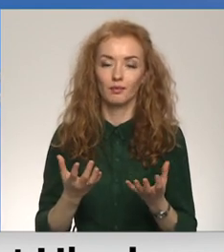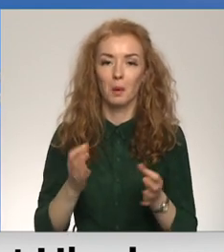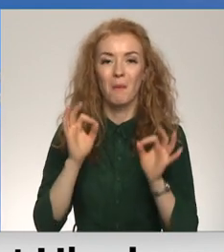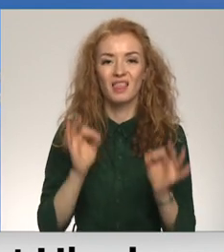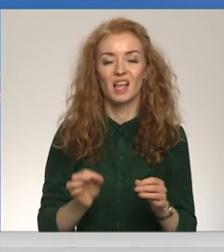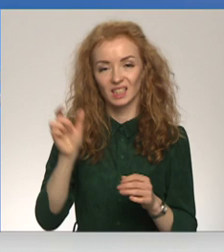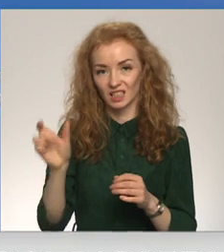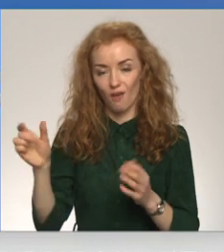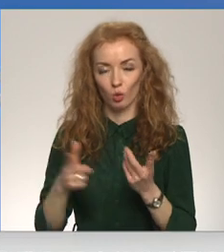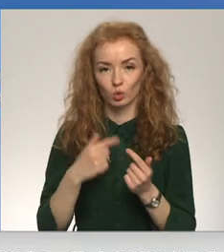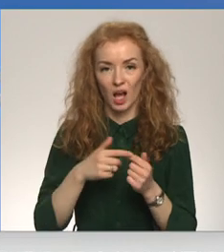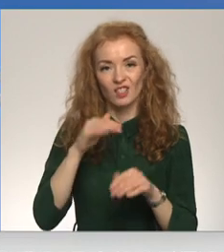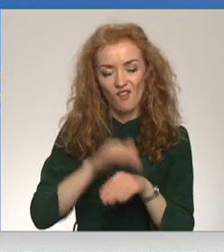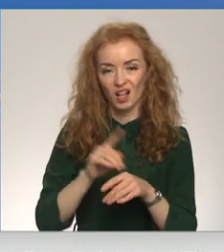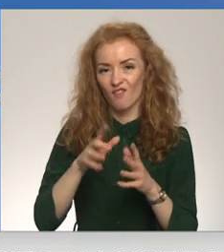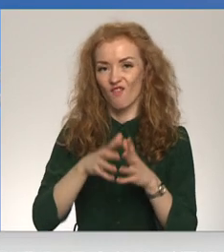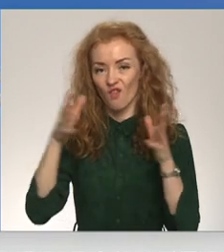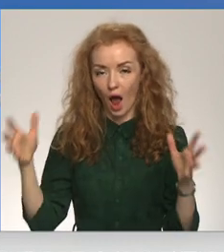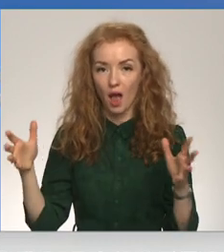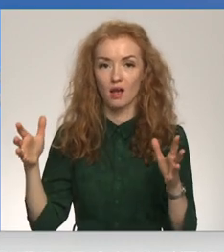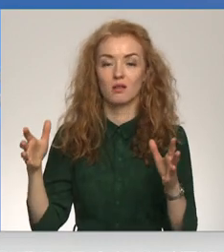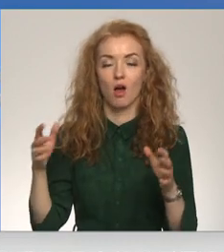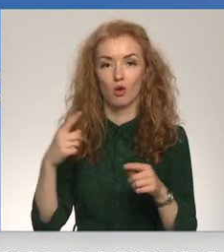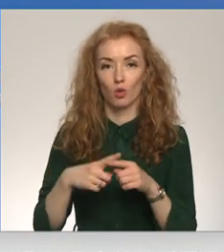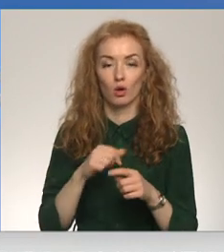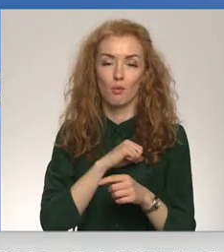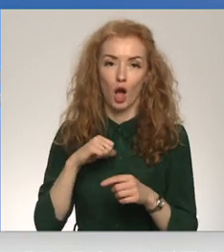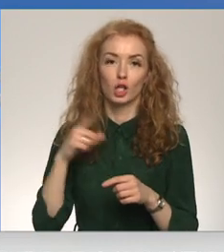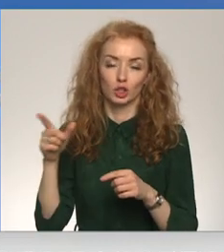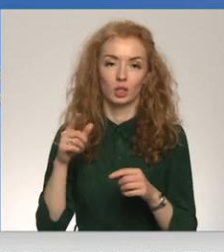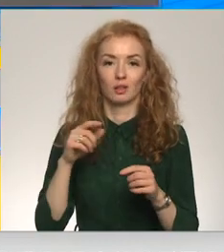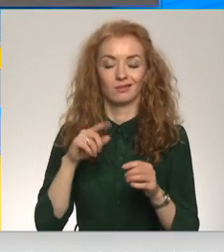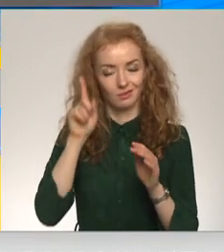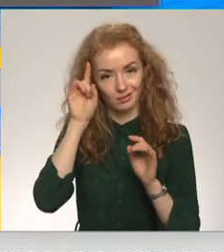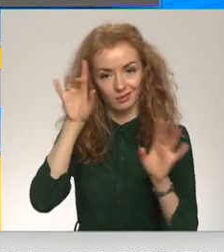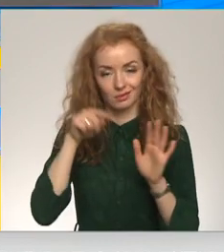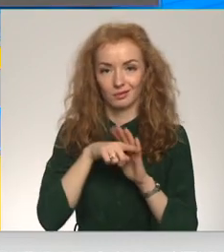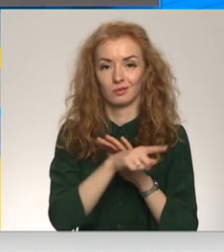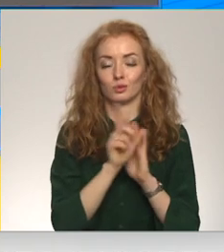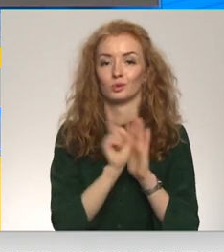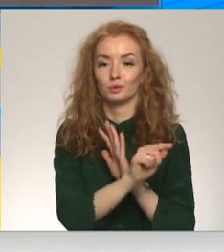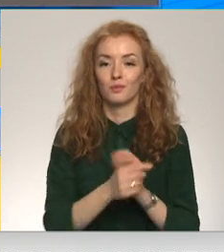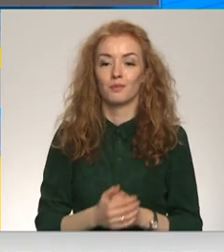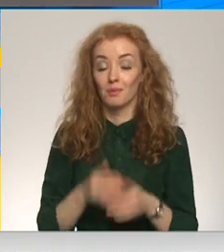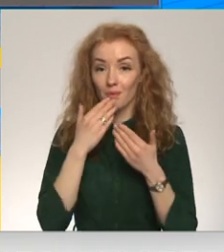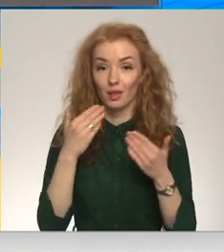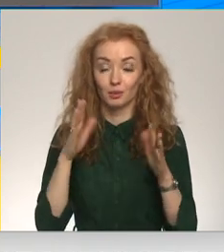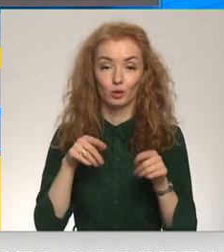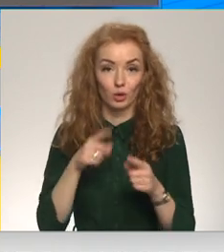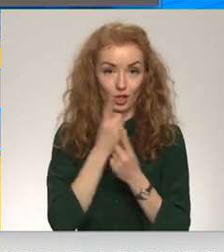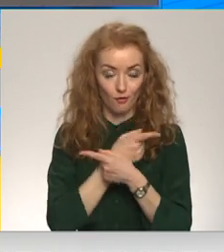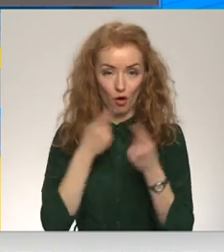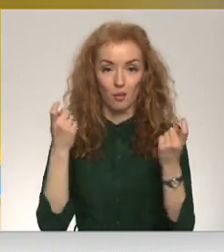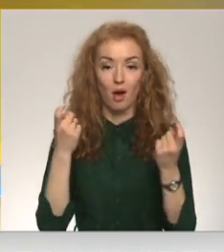lielāks un cilvēki tiek noteikti arī bez mūsu tieši līdzlības. Paldies jums par šo sarunu, par šo informāciju. Vēl